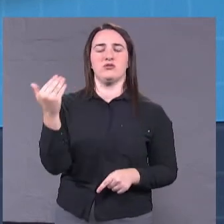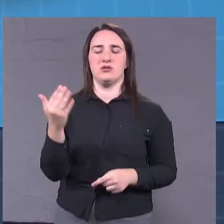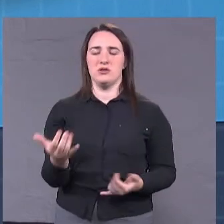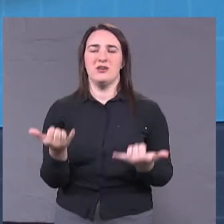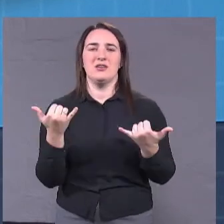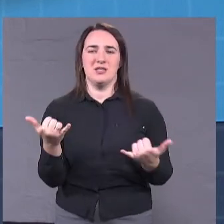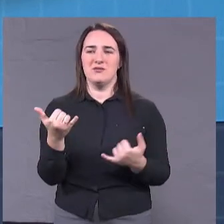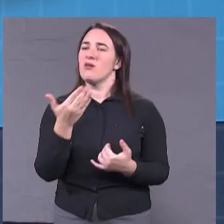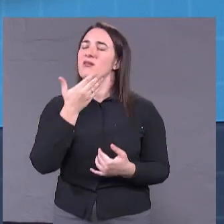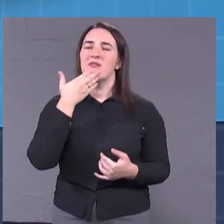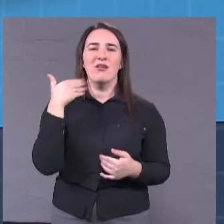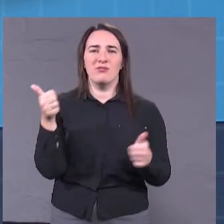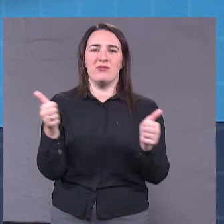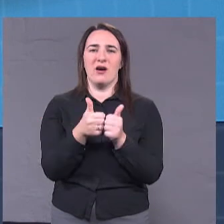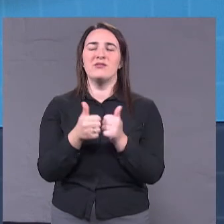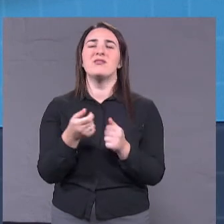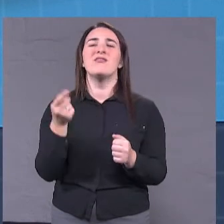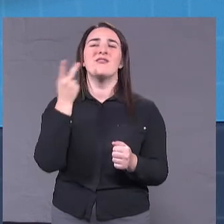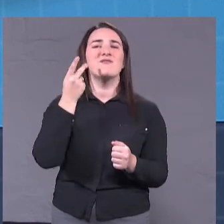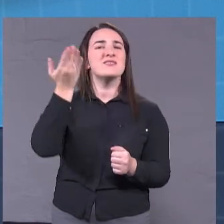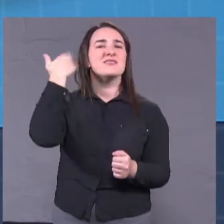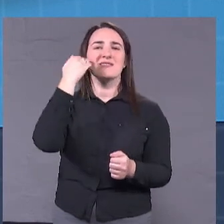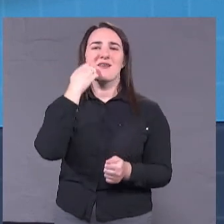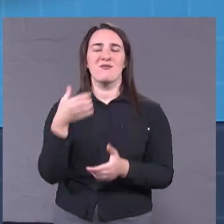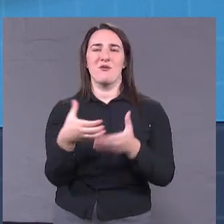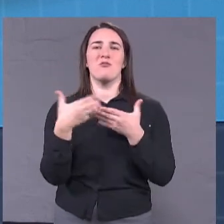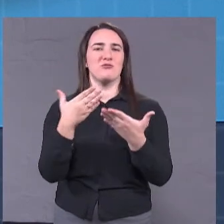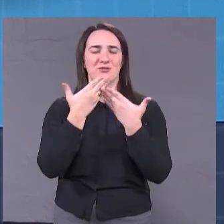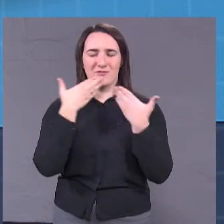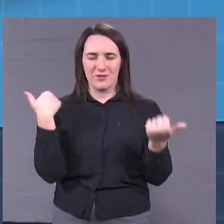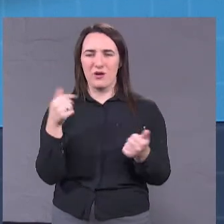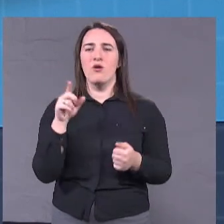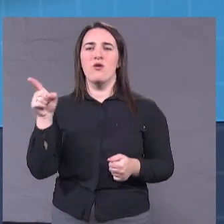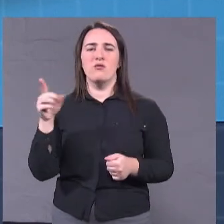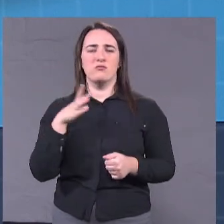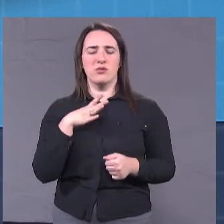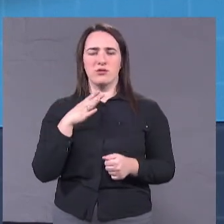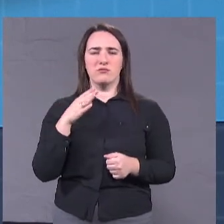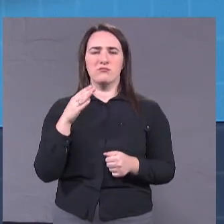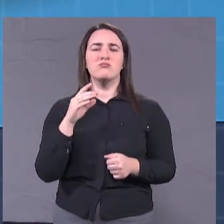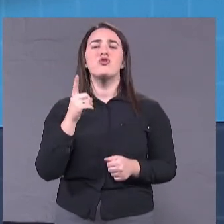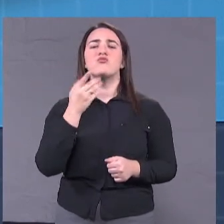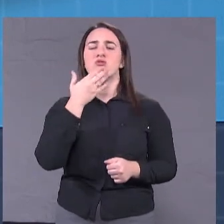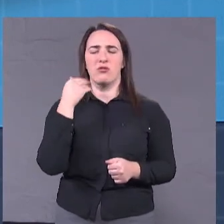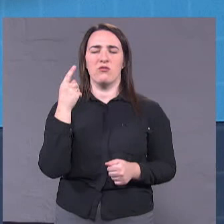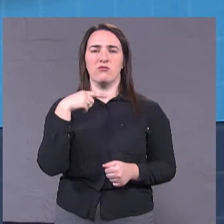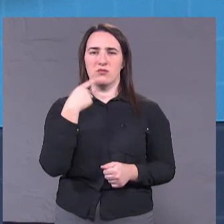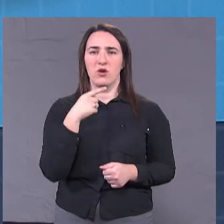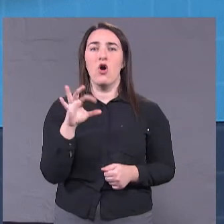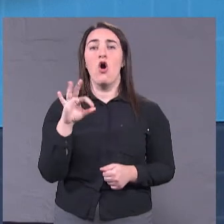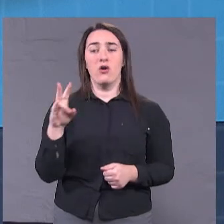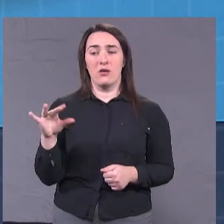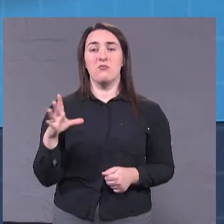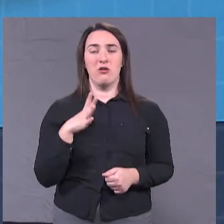немає многих з той команди, хто роботав, і він дал чіткий посыл, чому цих людей немає. Він говорить, вони були хорошими